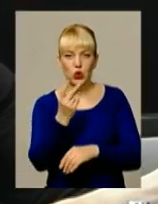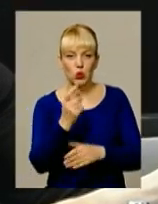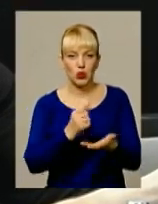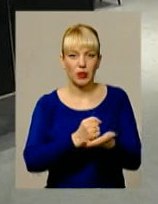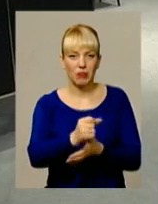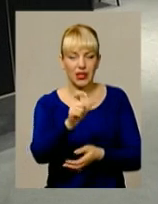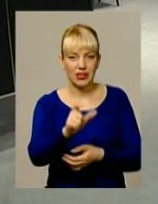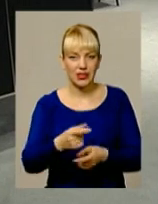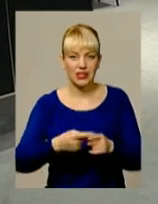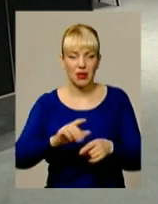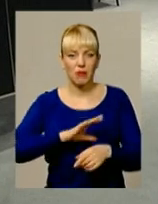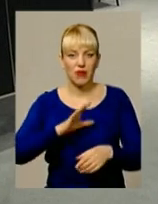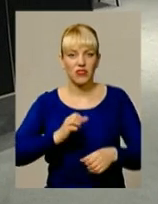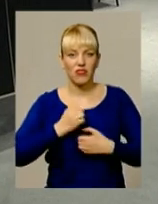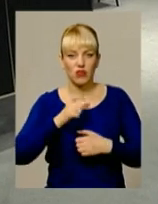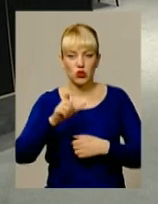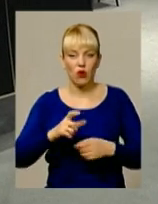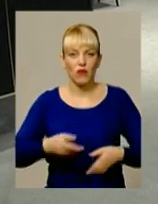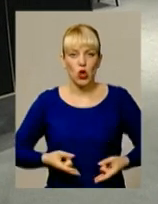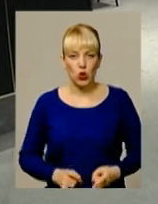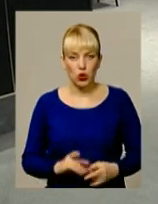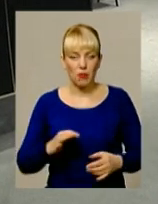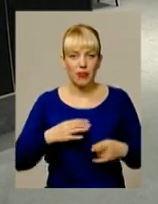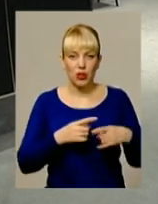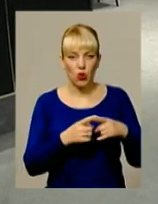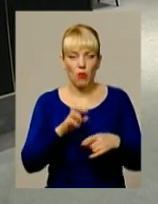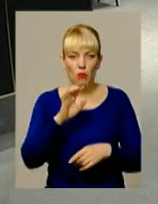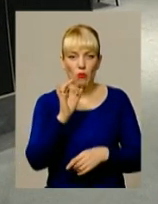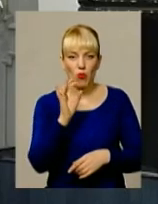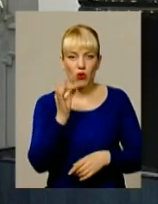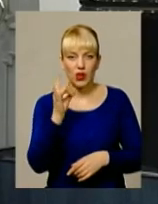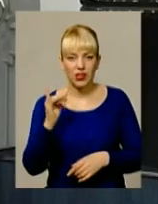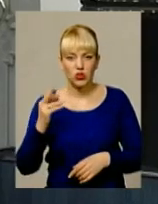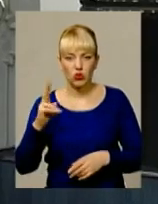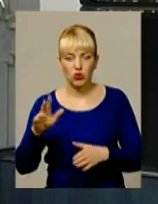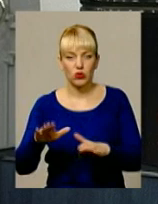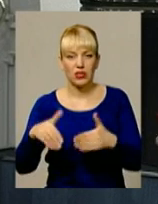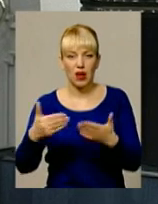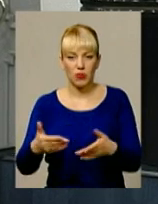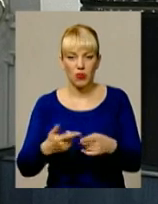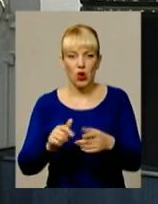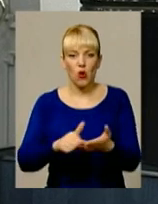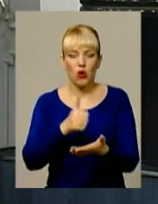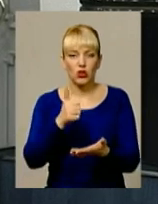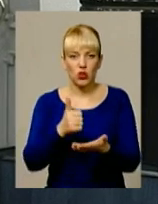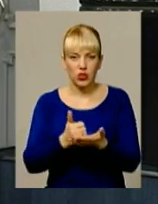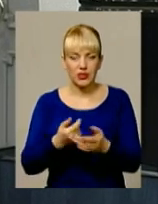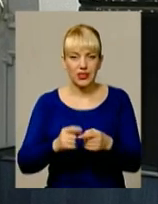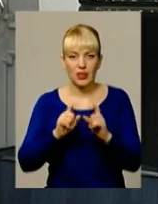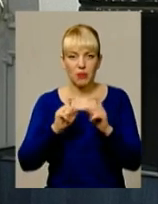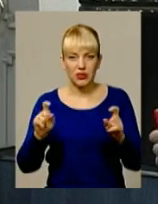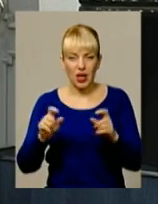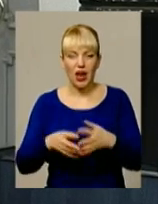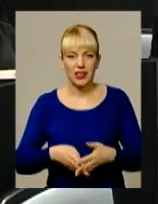владі – колишній військовий родом з Білорусі Сергій Борисюк. Йому запропонували очолити Департамент архітектури, містобудування та